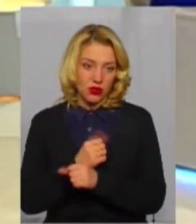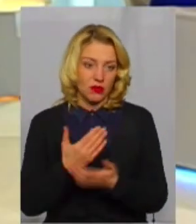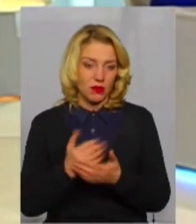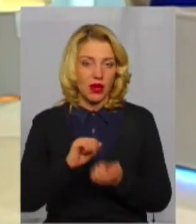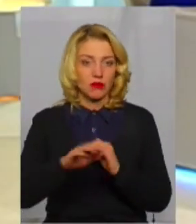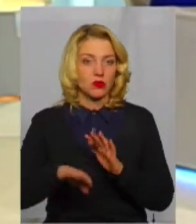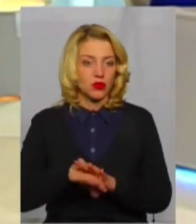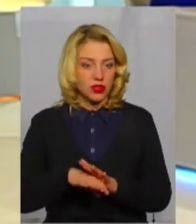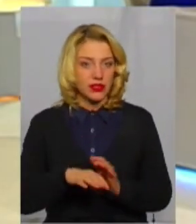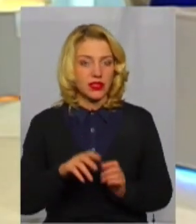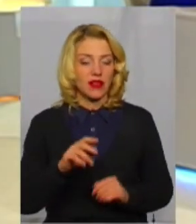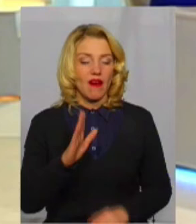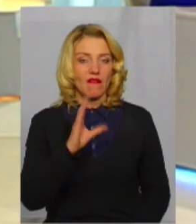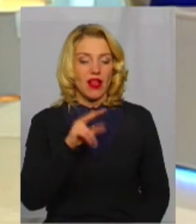Жванчику?